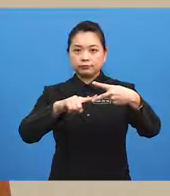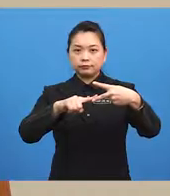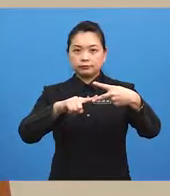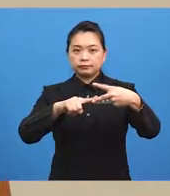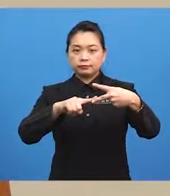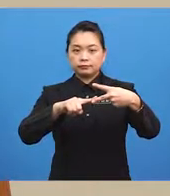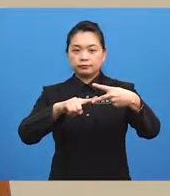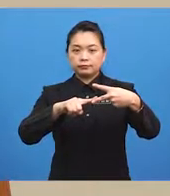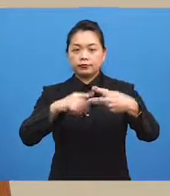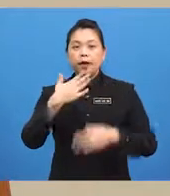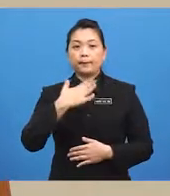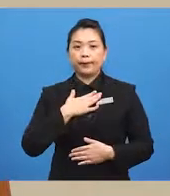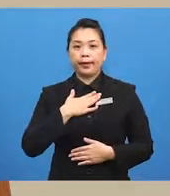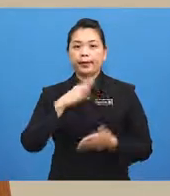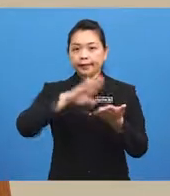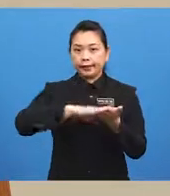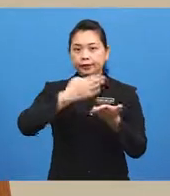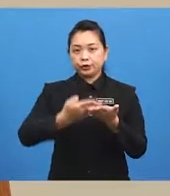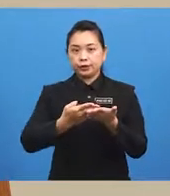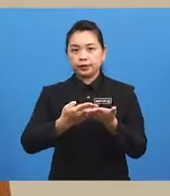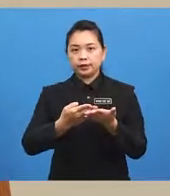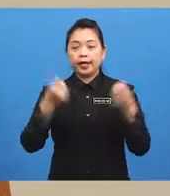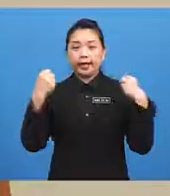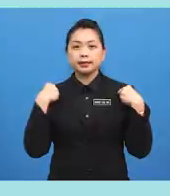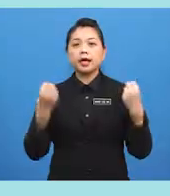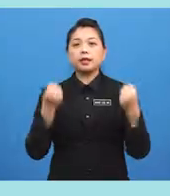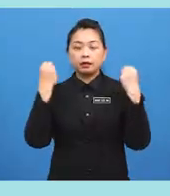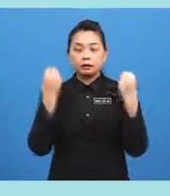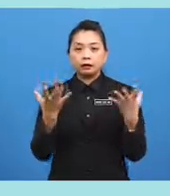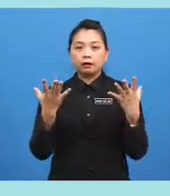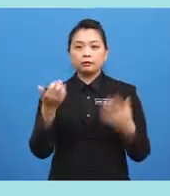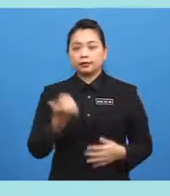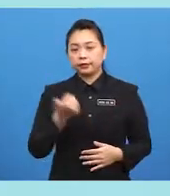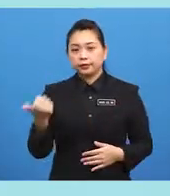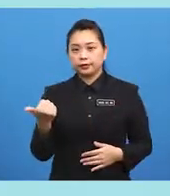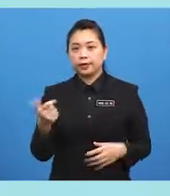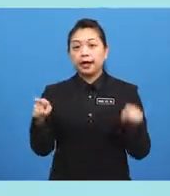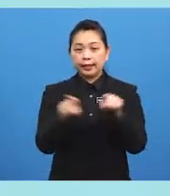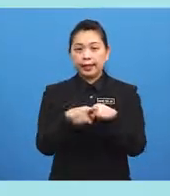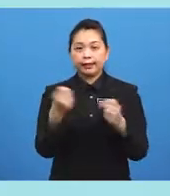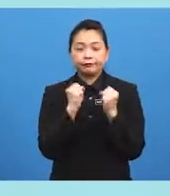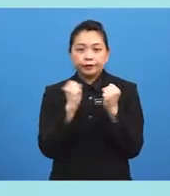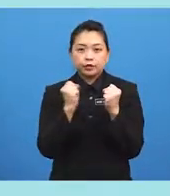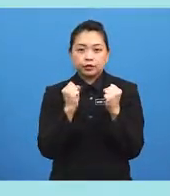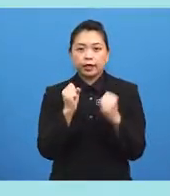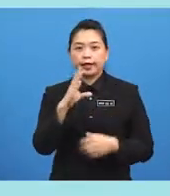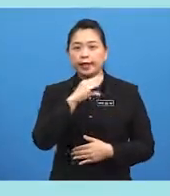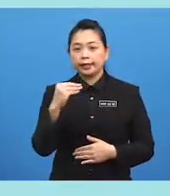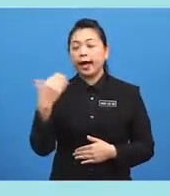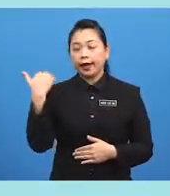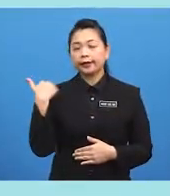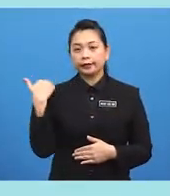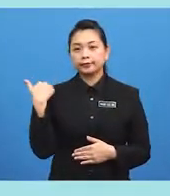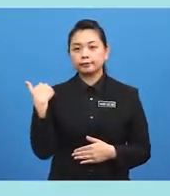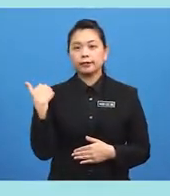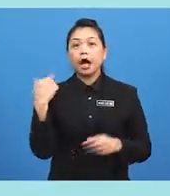My kitchen... ...has a lot of appliances... ...like... ...a fridge... ...and... ...I also have